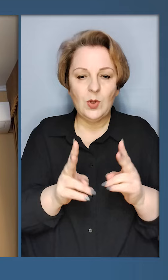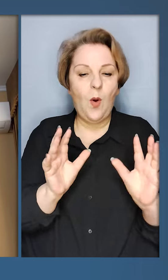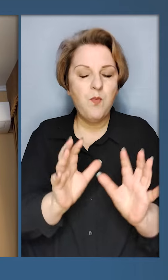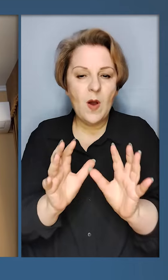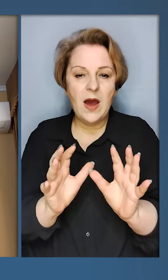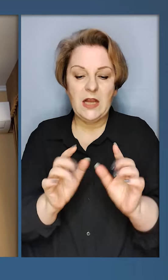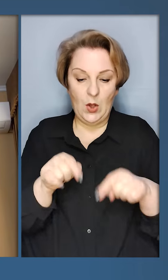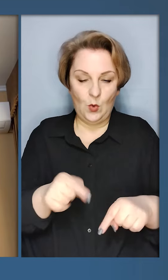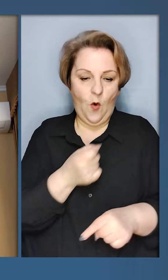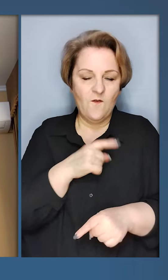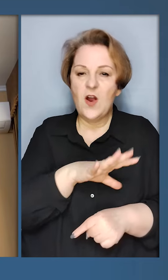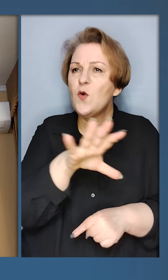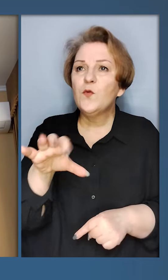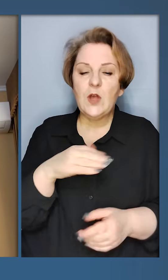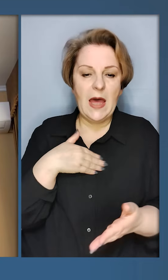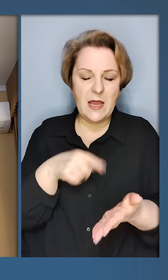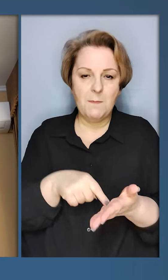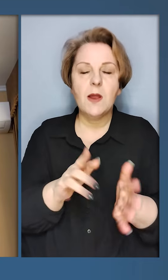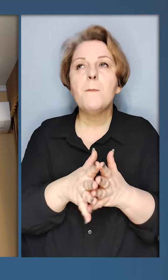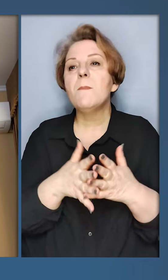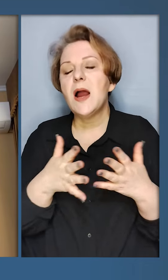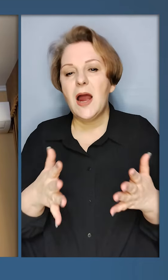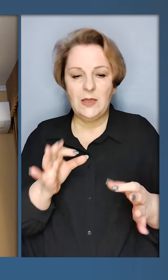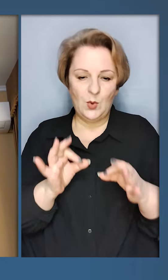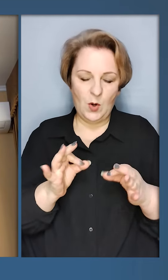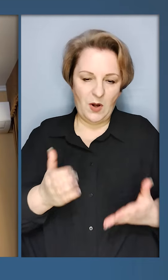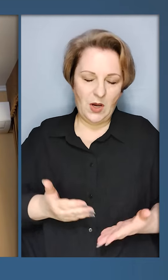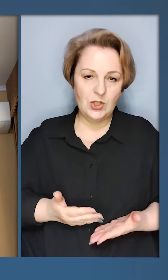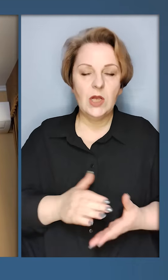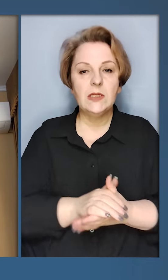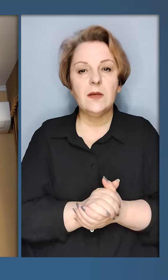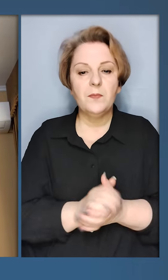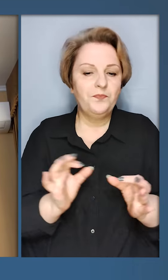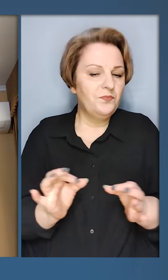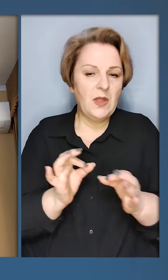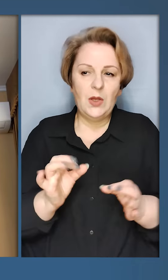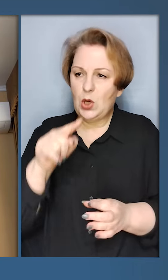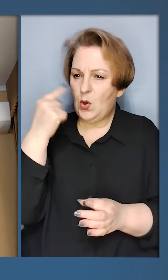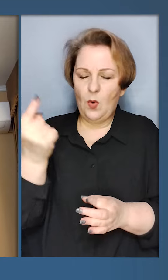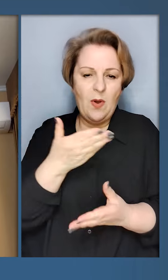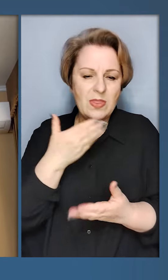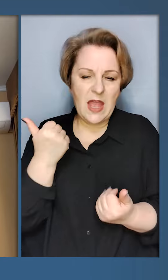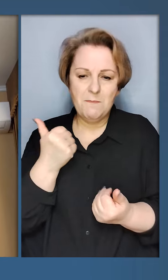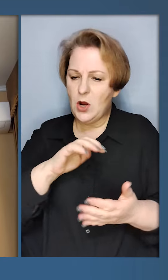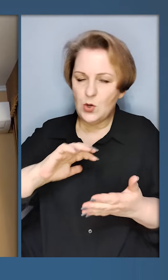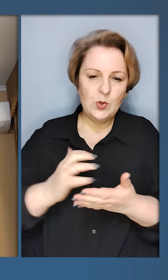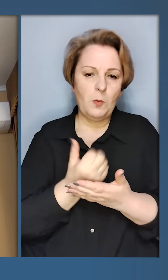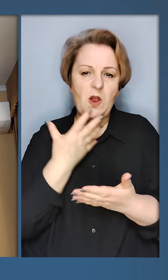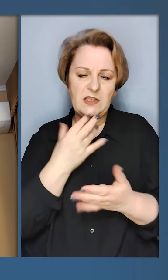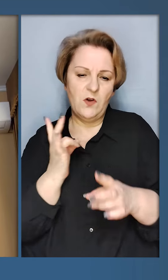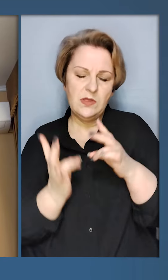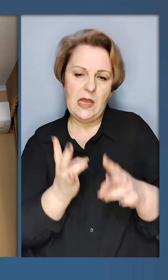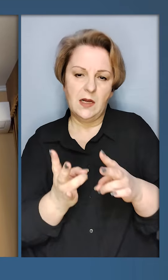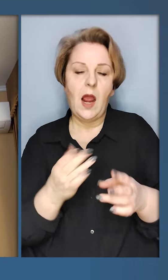допомагає, хто береже тут в Одесі, в усіх наших містах максимум нормального життя. Нічого Росія не має